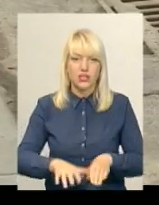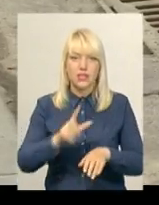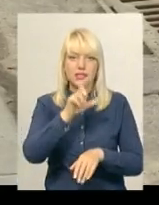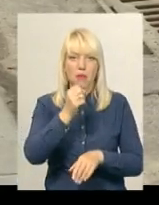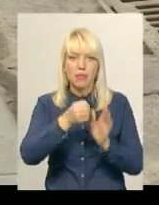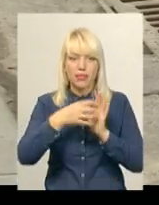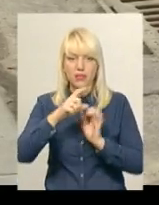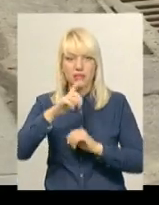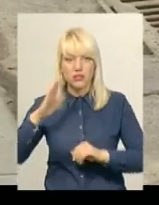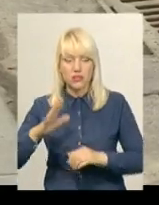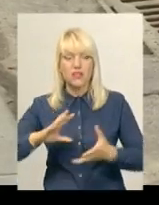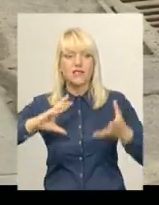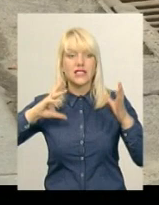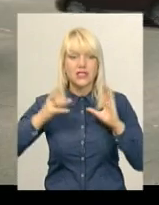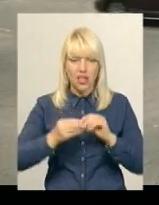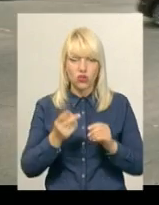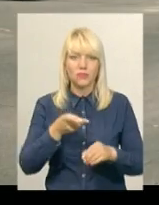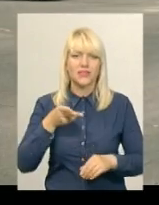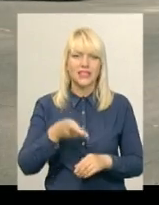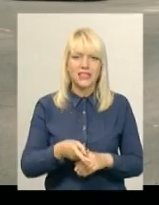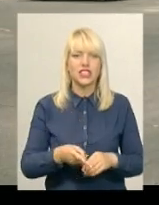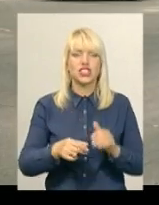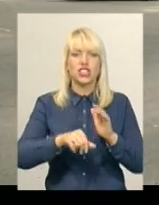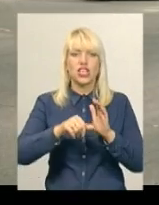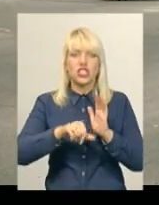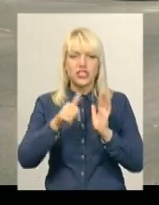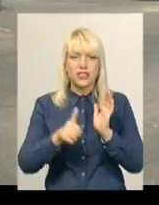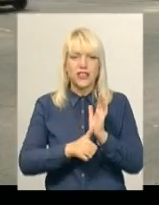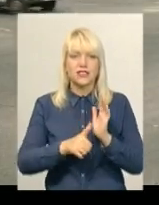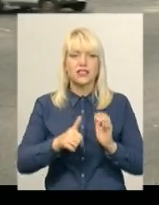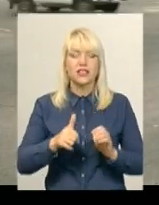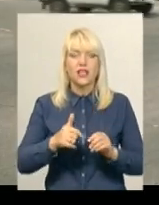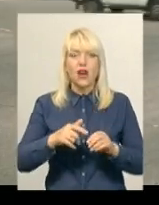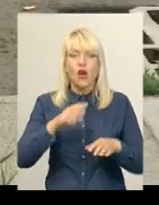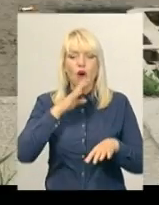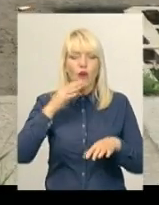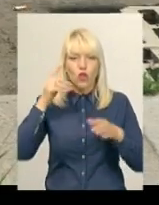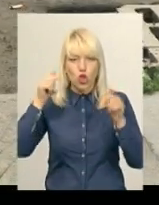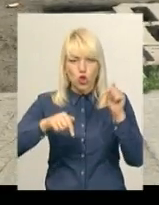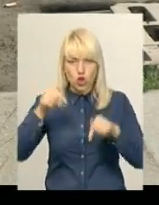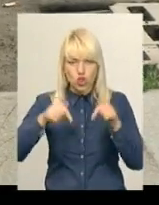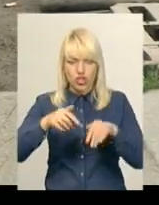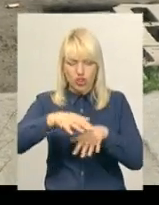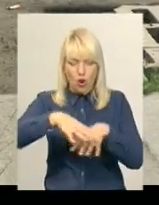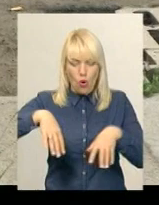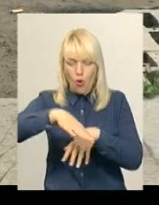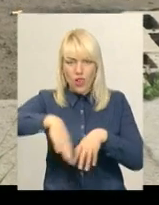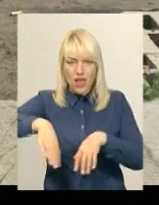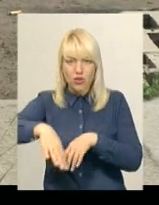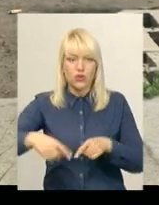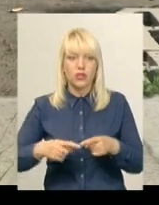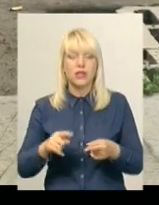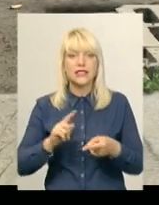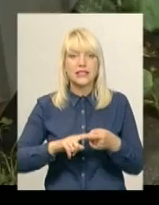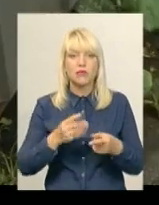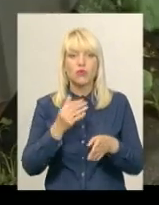тисячі дощеприймальних колекторів. Від початку року почистили 40%. На це у 2018 році з міського бюджету